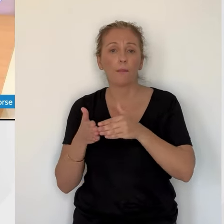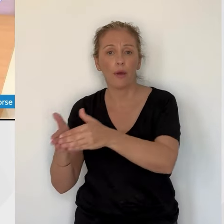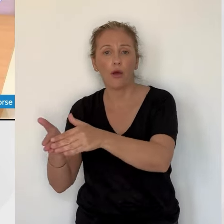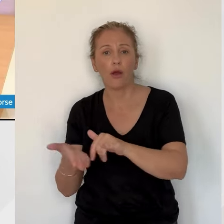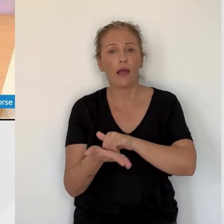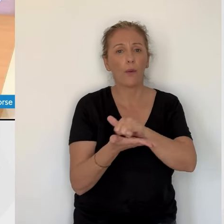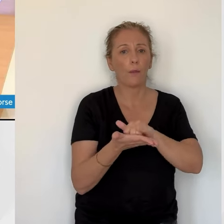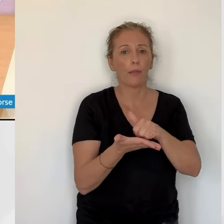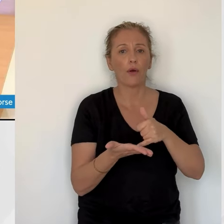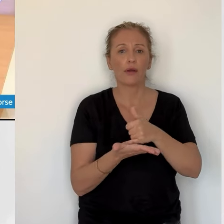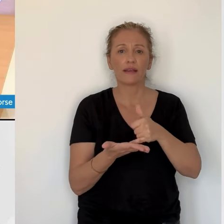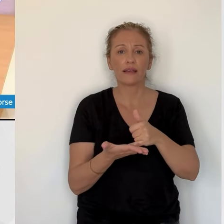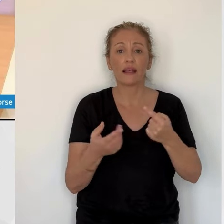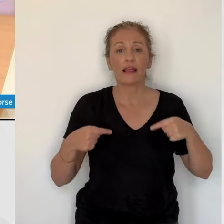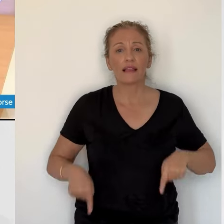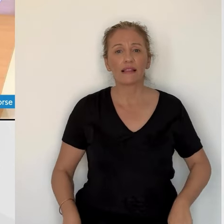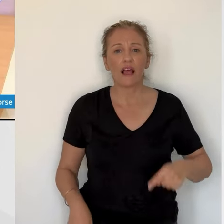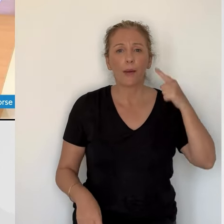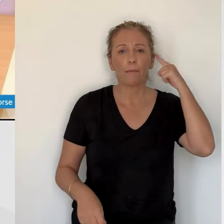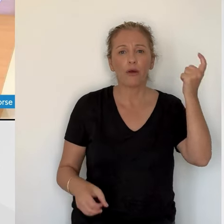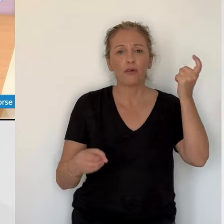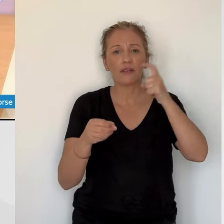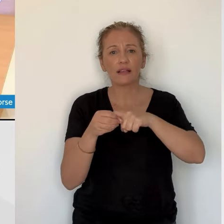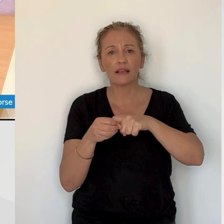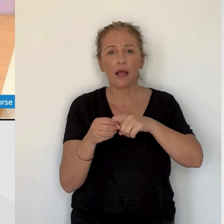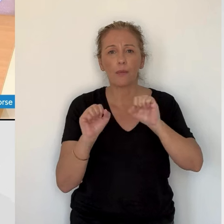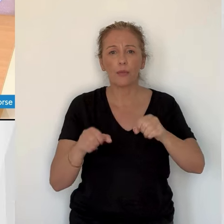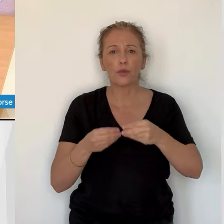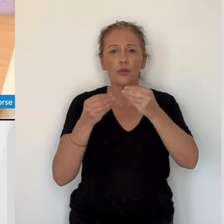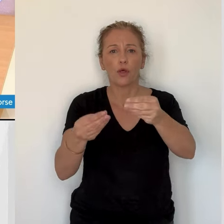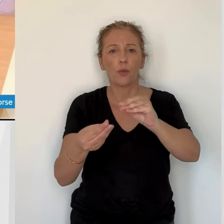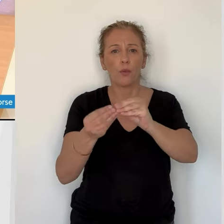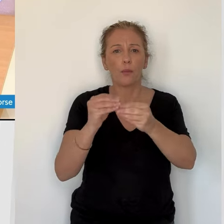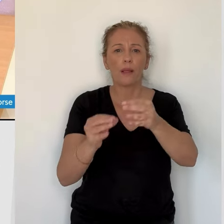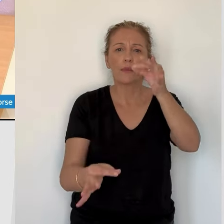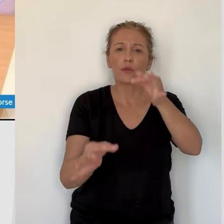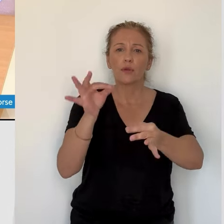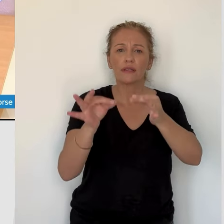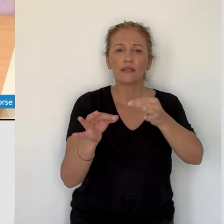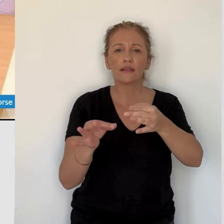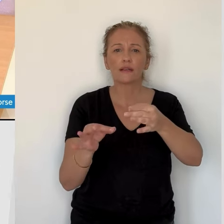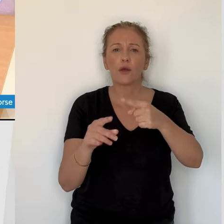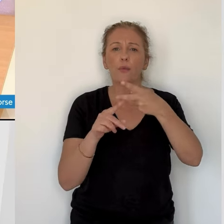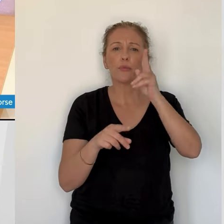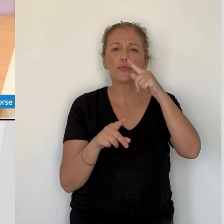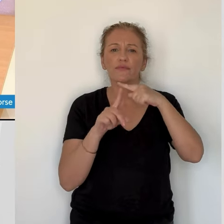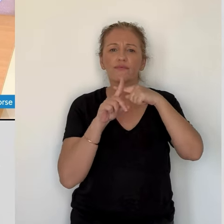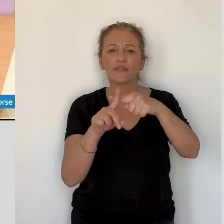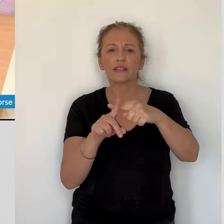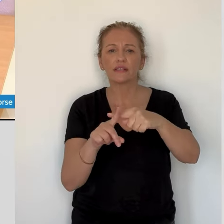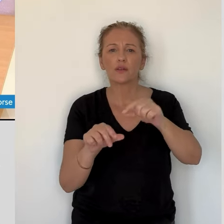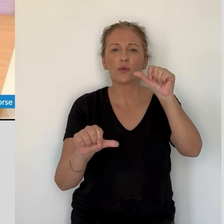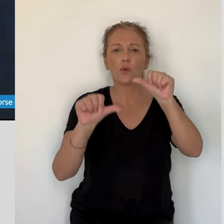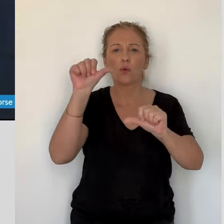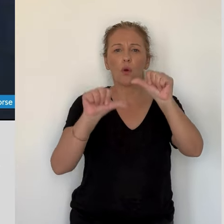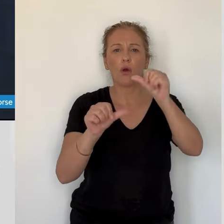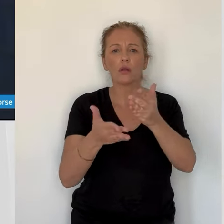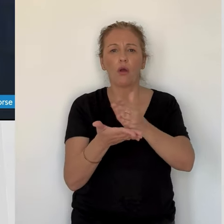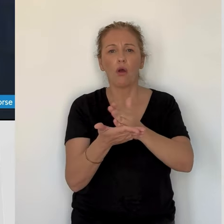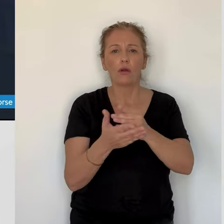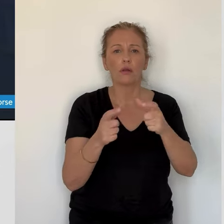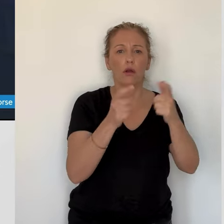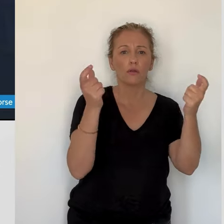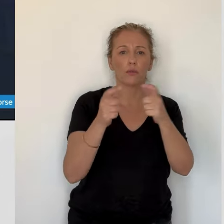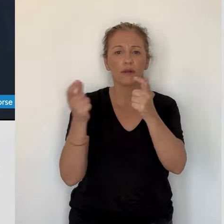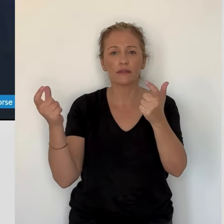l'île. Selon le secrétaire général pour les affaires de la Corse, les SMO soulèveraient des risques juridiques pour la mise en concurrence.